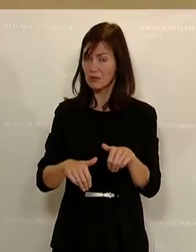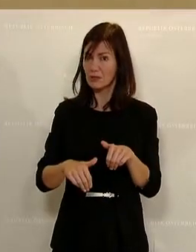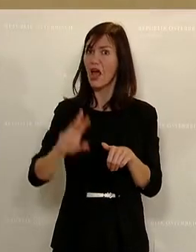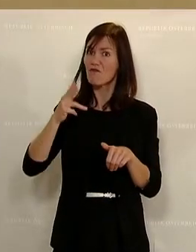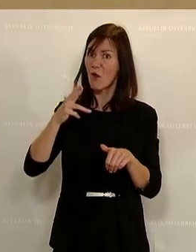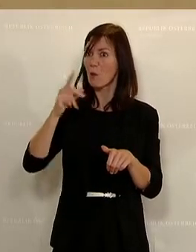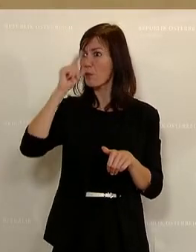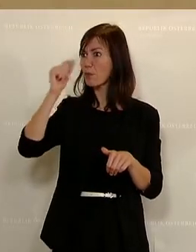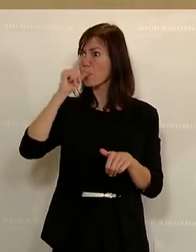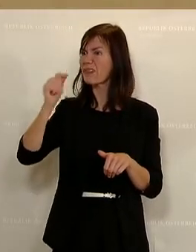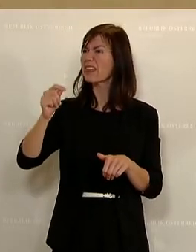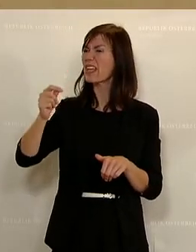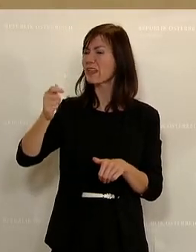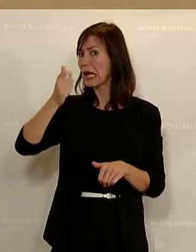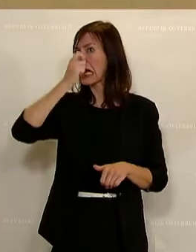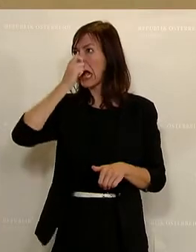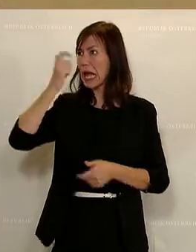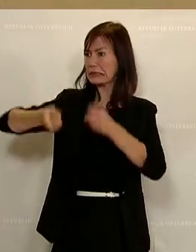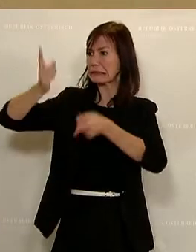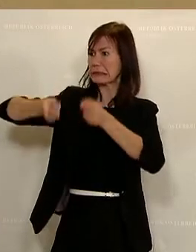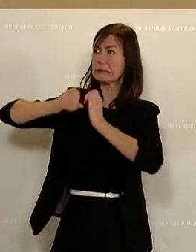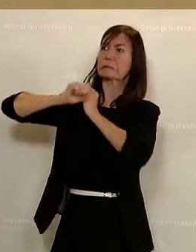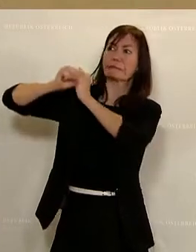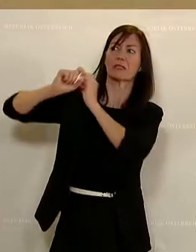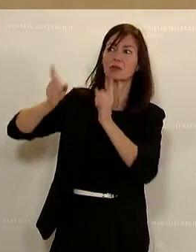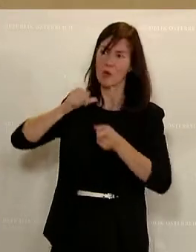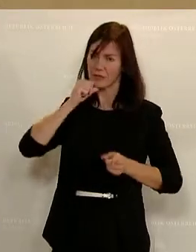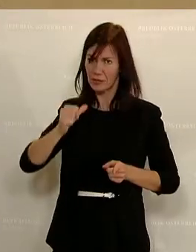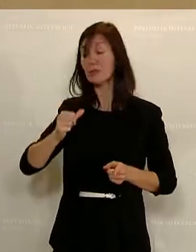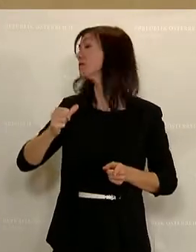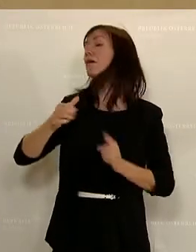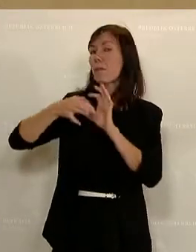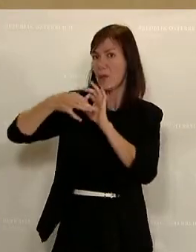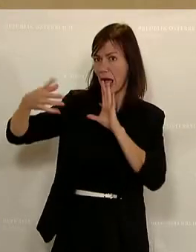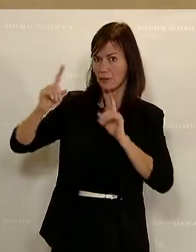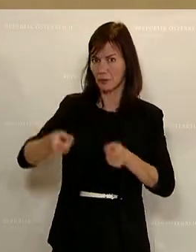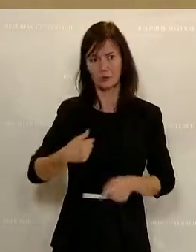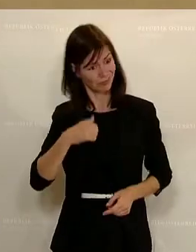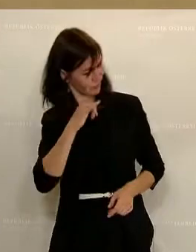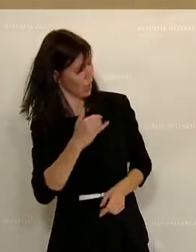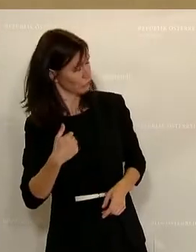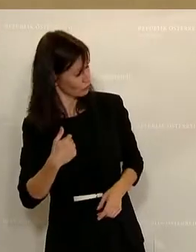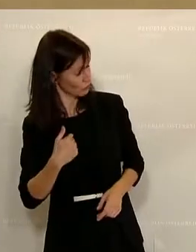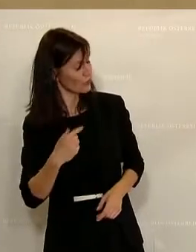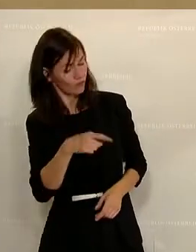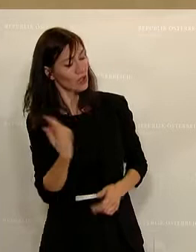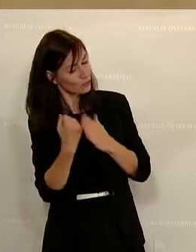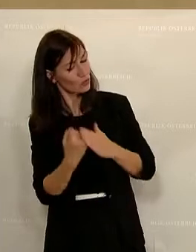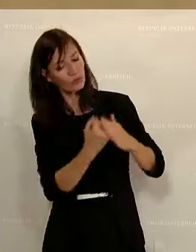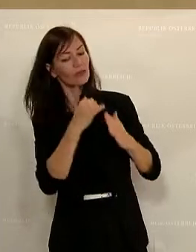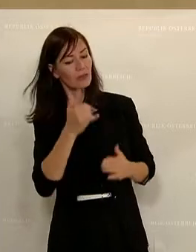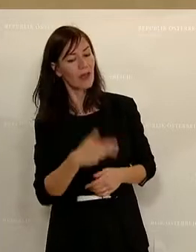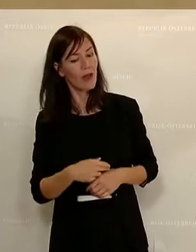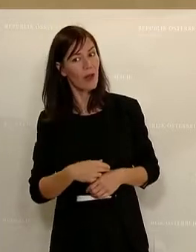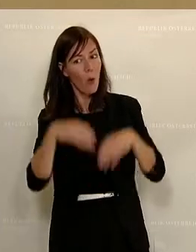Gastdiktator Putin. Ja, wir unterstützen dieses Ziel und ich würde Sie daran erinnern, wer eigentlich das Erneuerbare-Ausbau-Gesetz, das ÖVP und